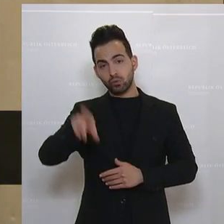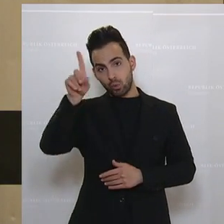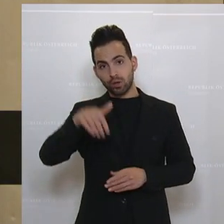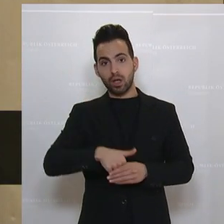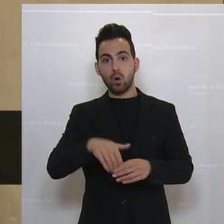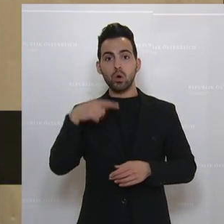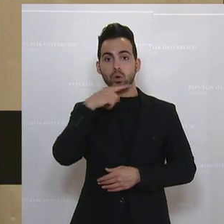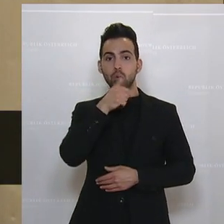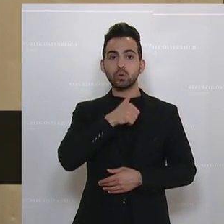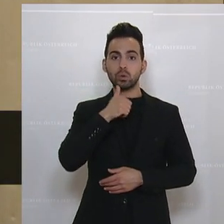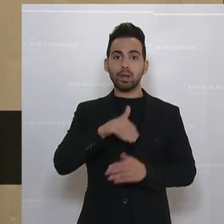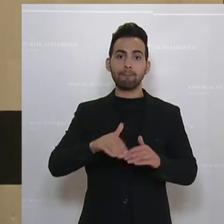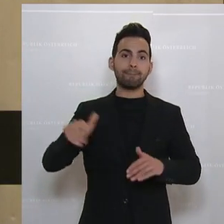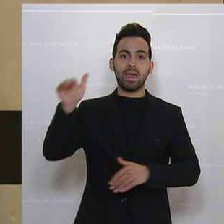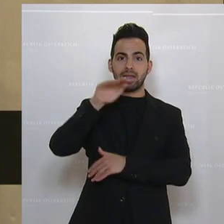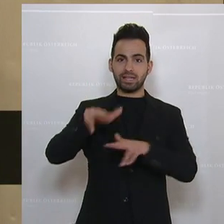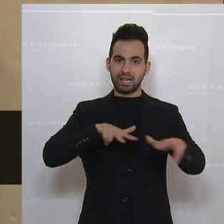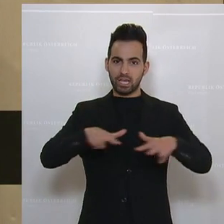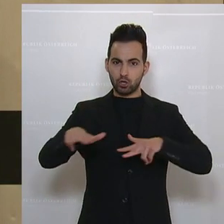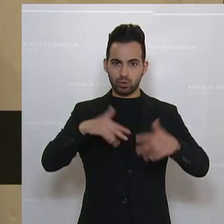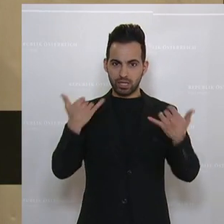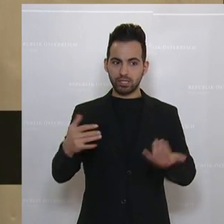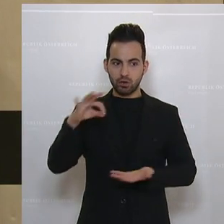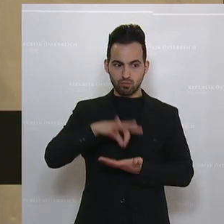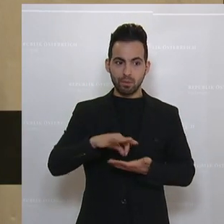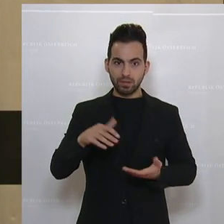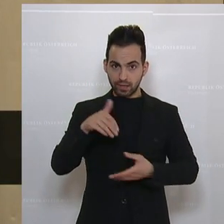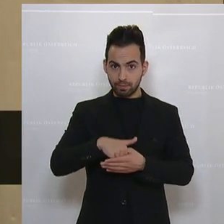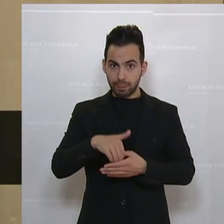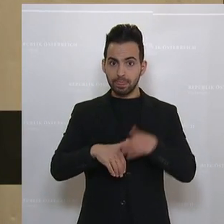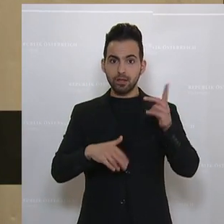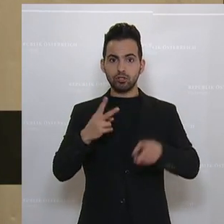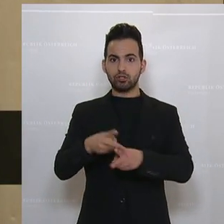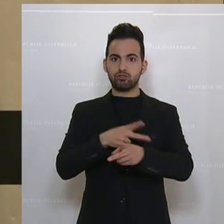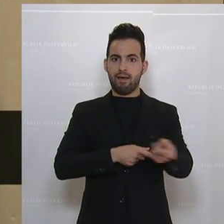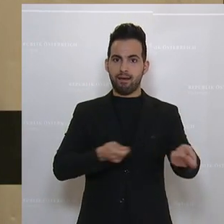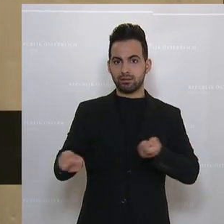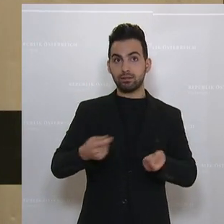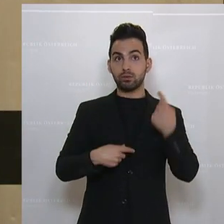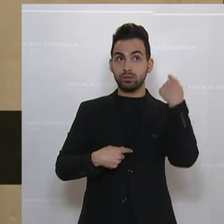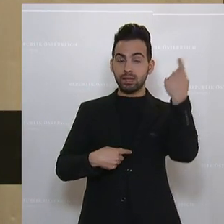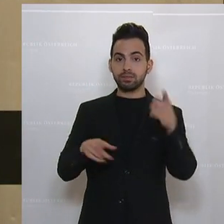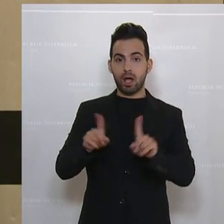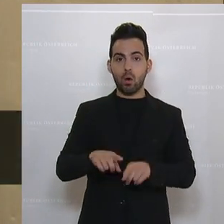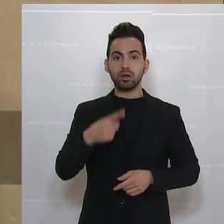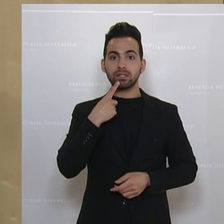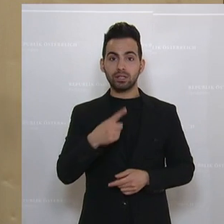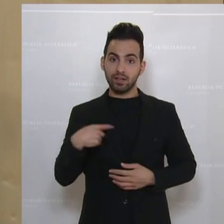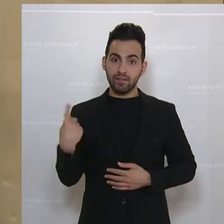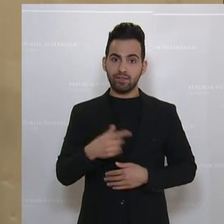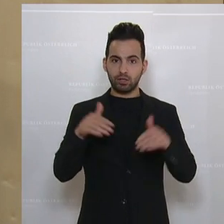eine rot-grüne Regierung derzeit die Geschicke des Staates leitet und auch festgehalten haben, Wir müssen